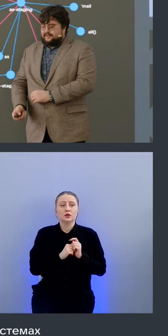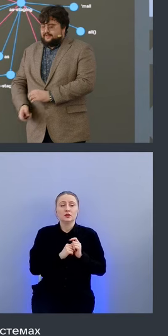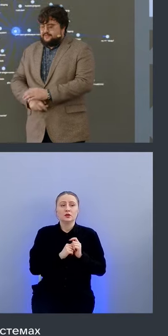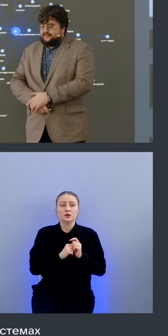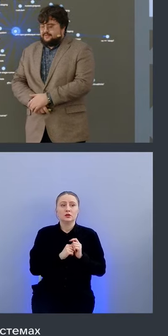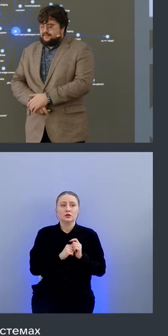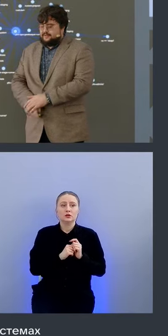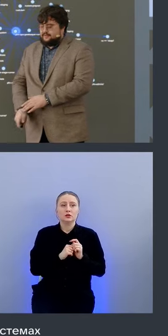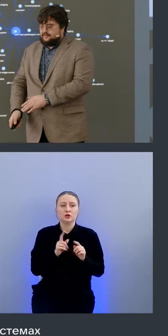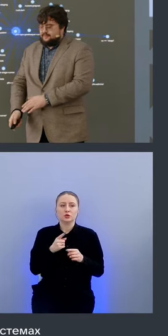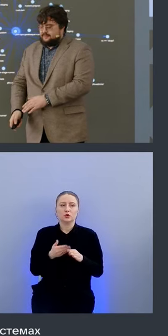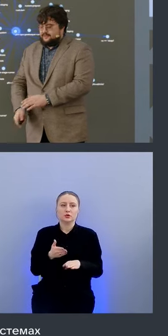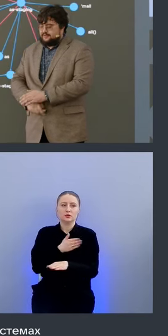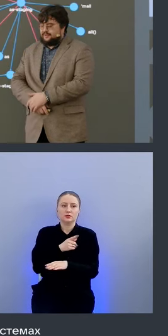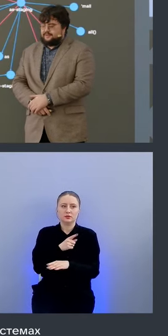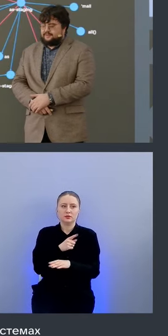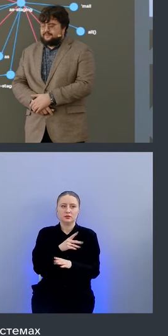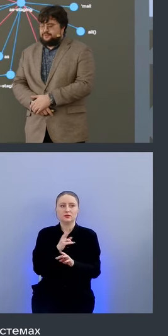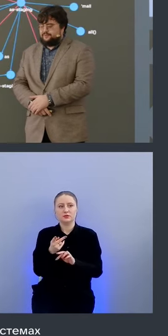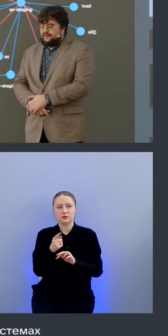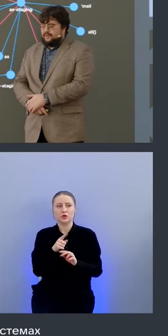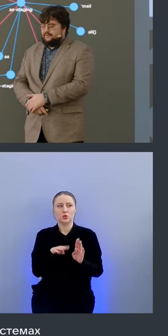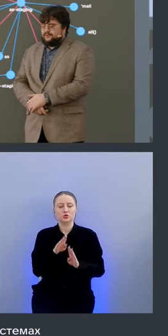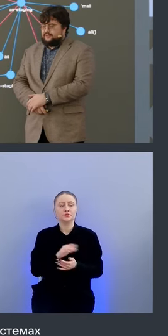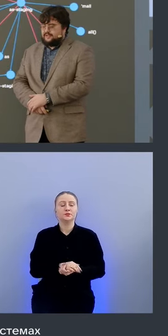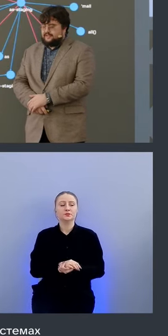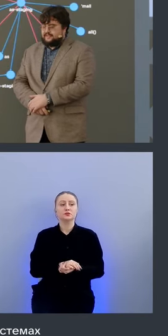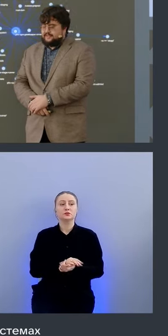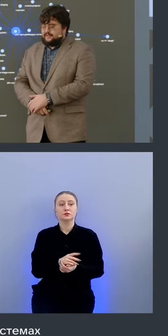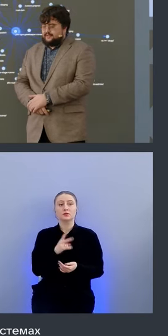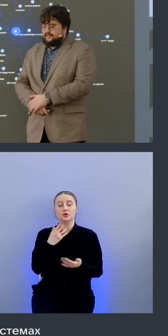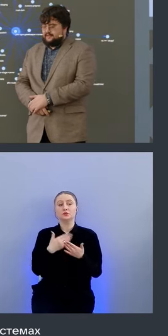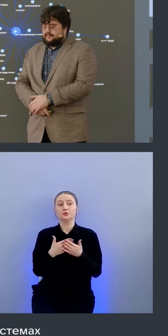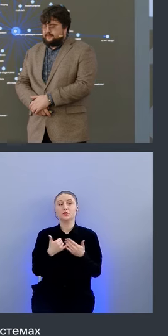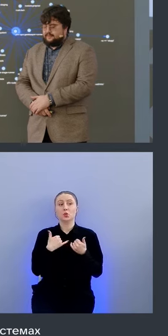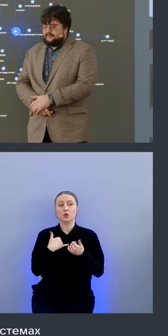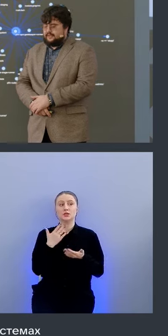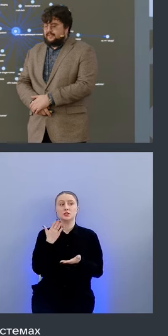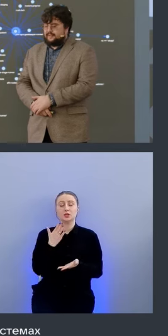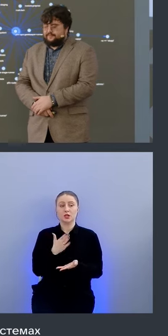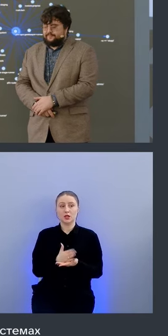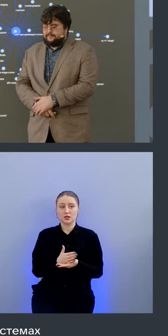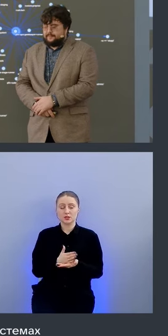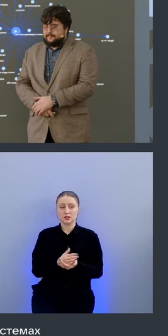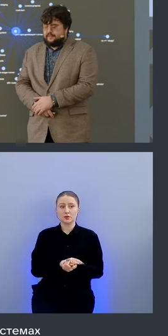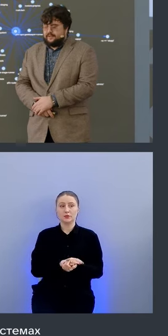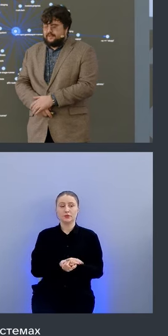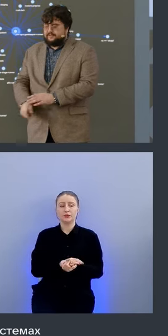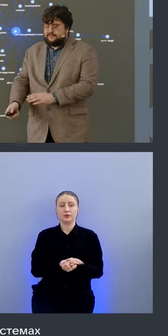наверное даже вот этот нет все таки ключом вот у нас есть некие